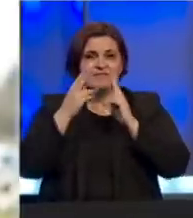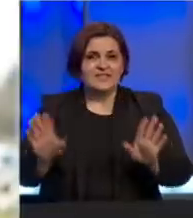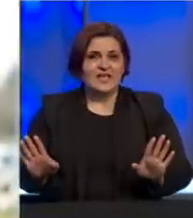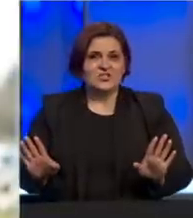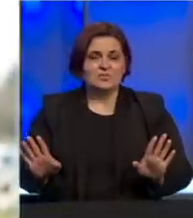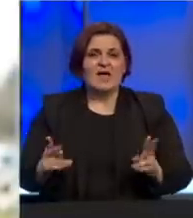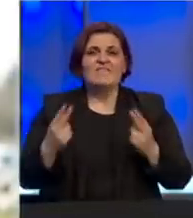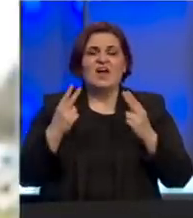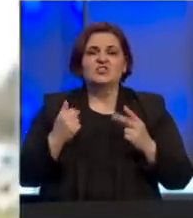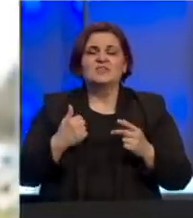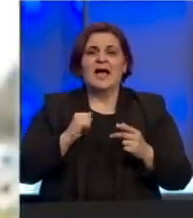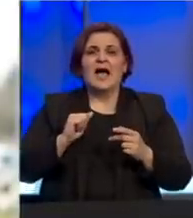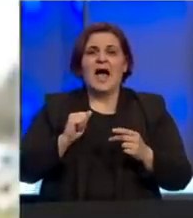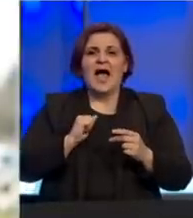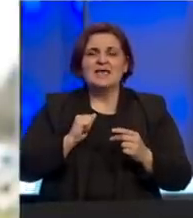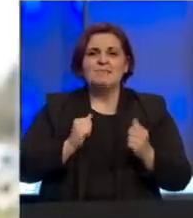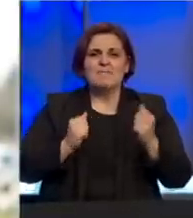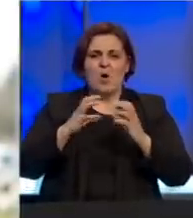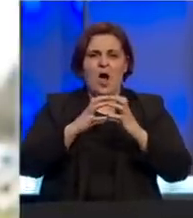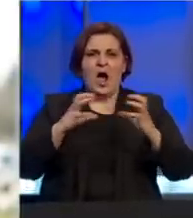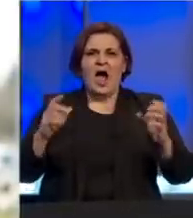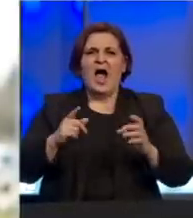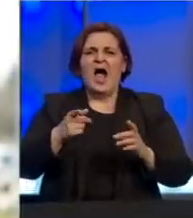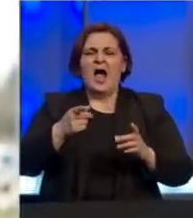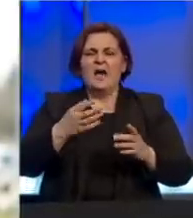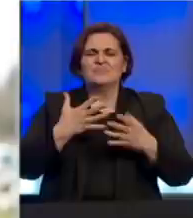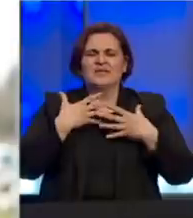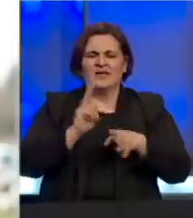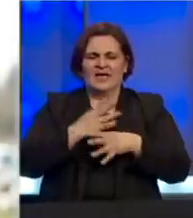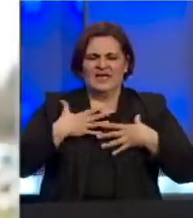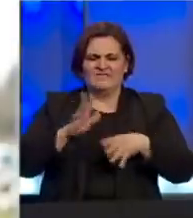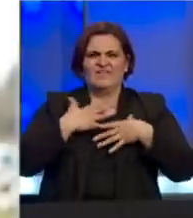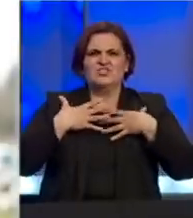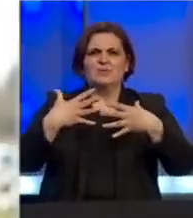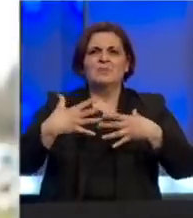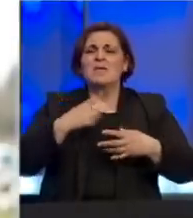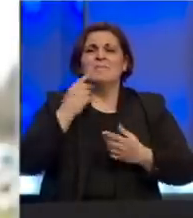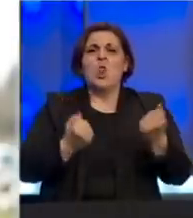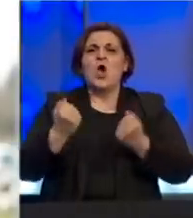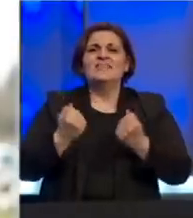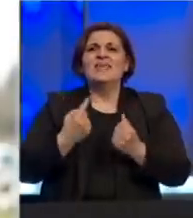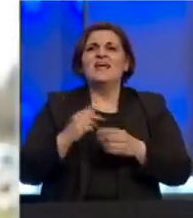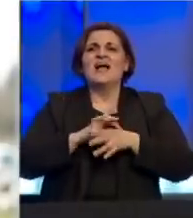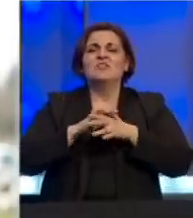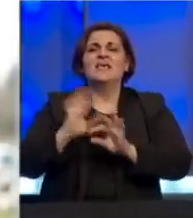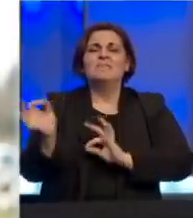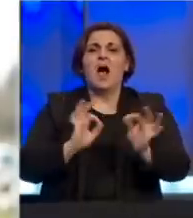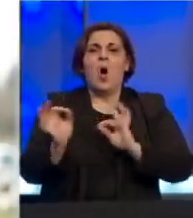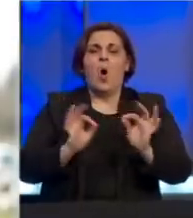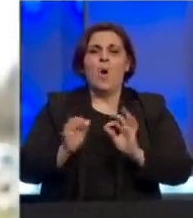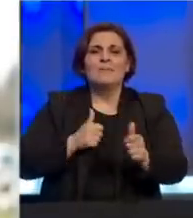Bitno je da imamo dva transportna mobilna respiratora, što je najvažnije da pacijent bilo gdje da se vozi, znači ima osiguranu